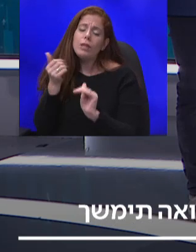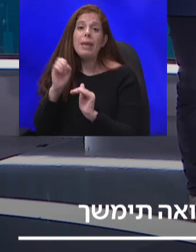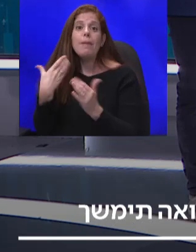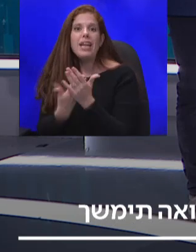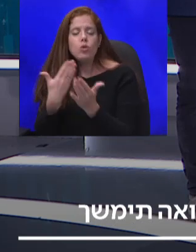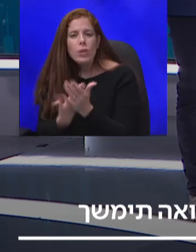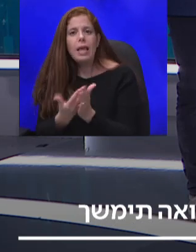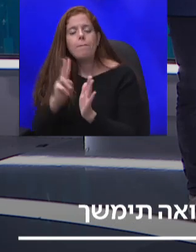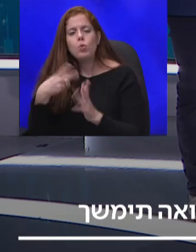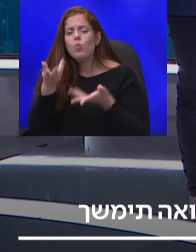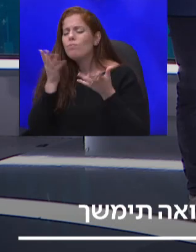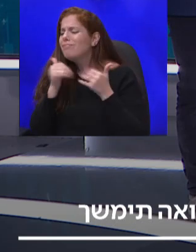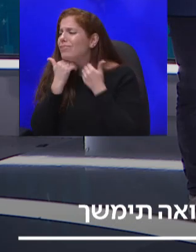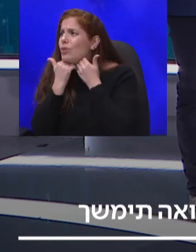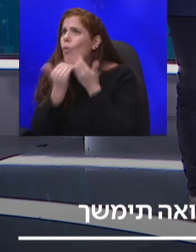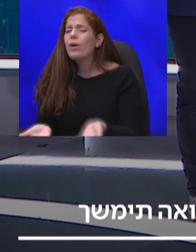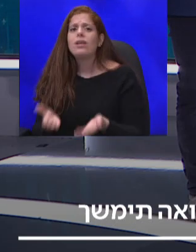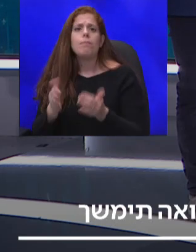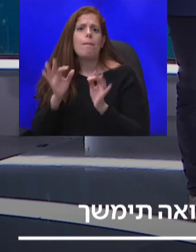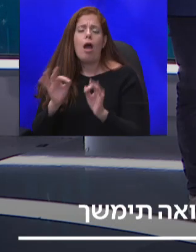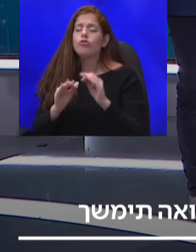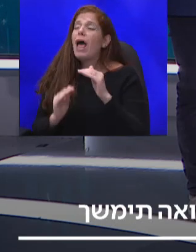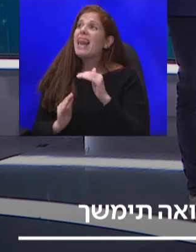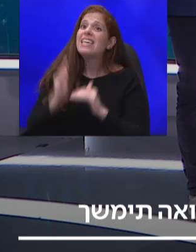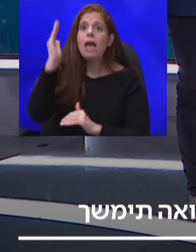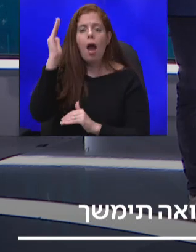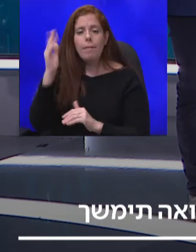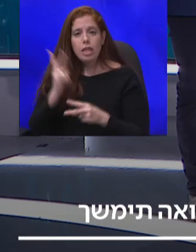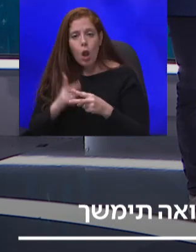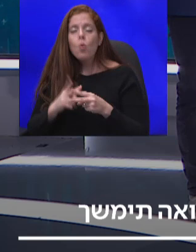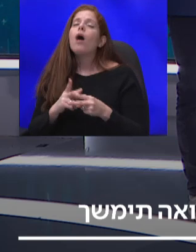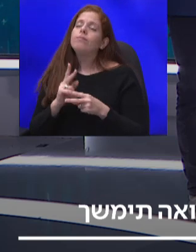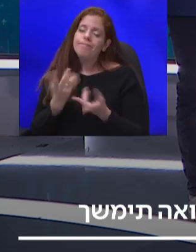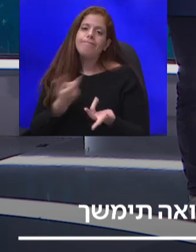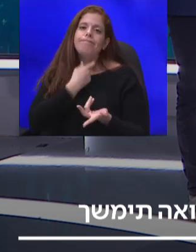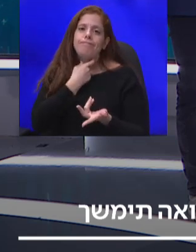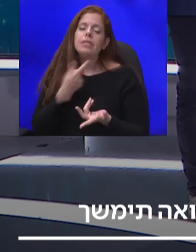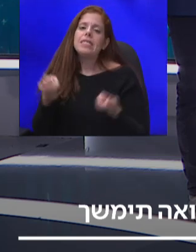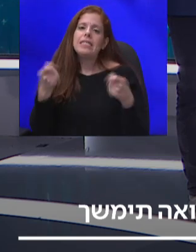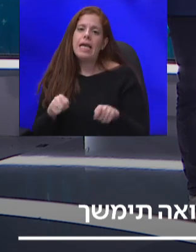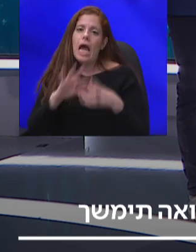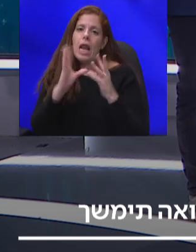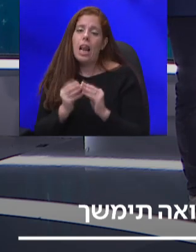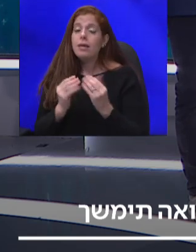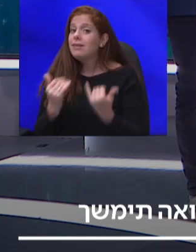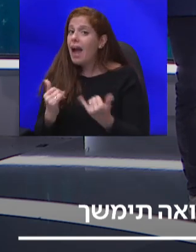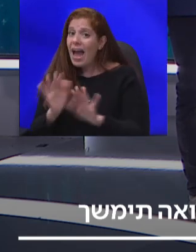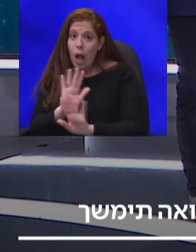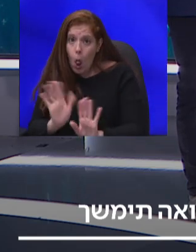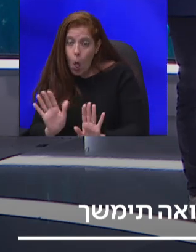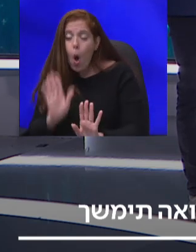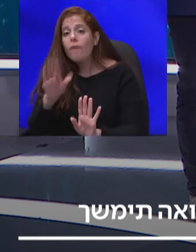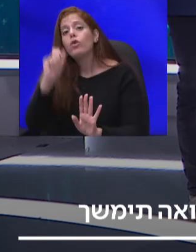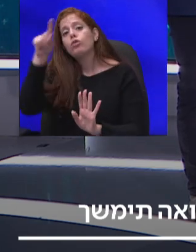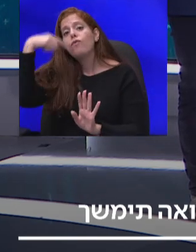כך עליית, כל כך דרמטית בתחלואה, אז נגיע לסגר כללי. כרגע זה לא מה שקורה. אפילו שבוע הבא אמורות להיפתח